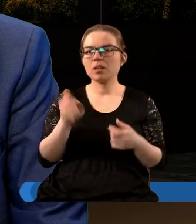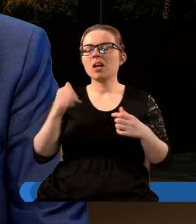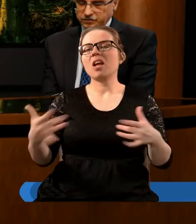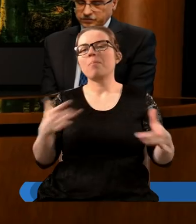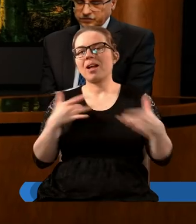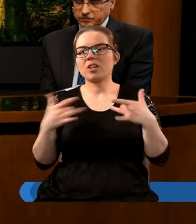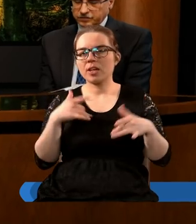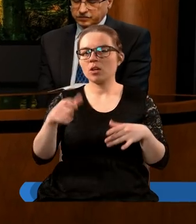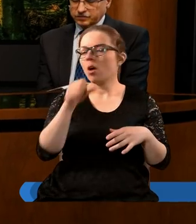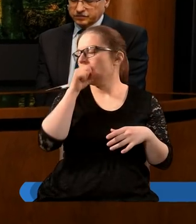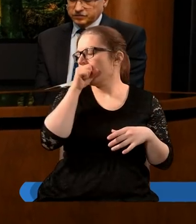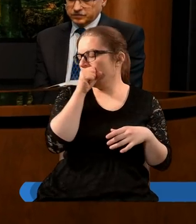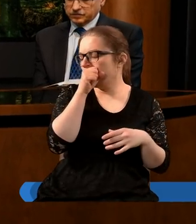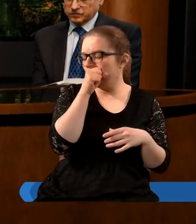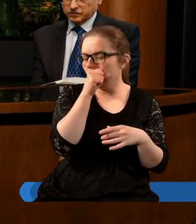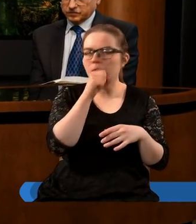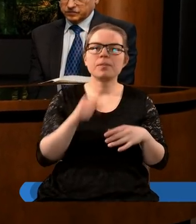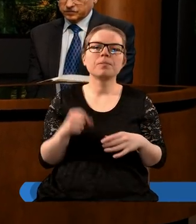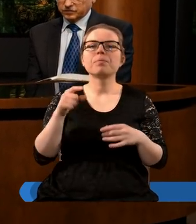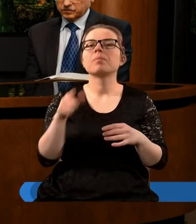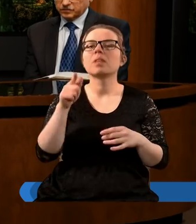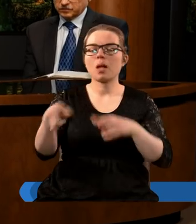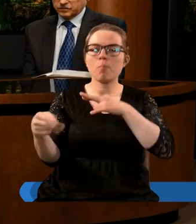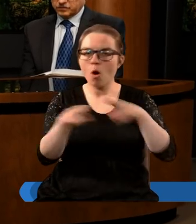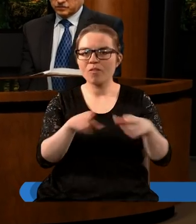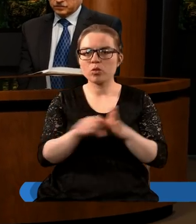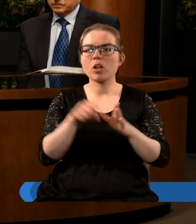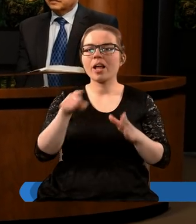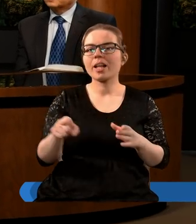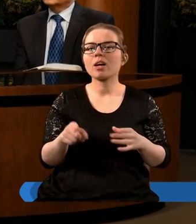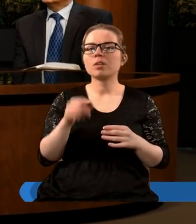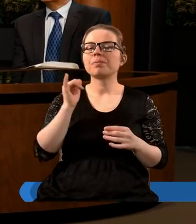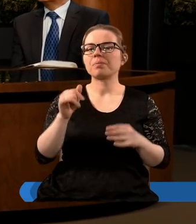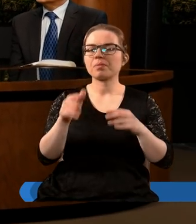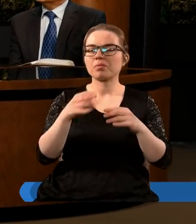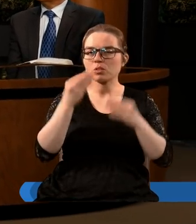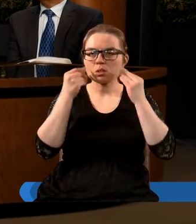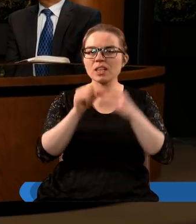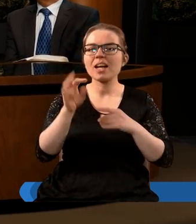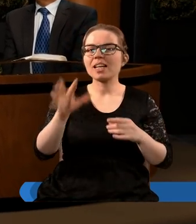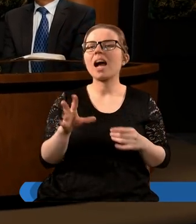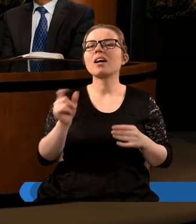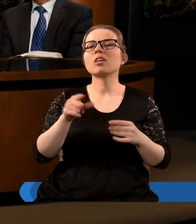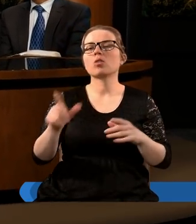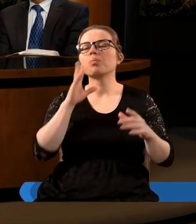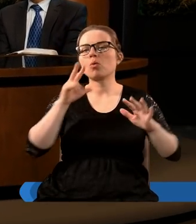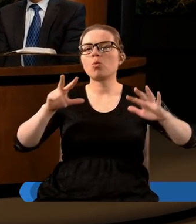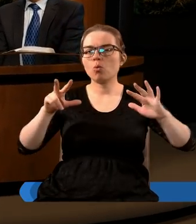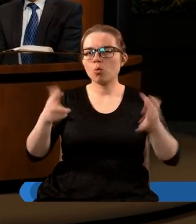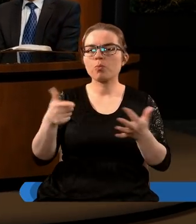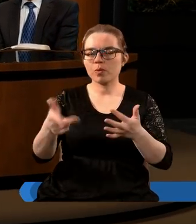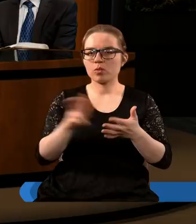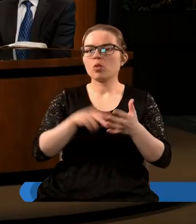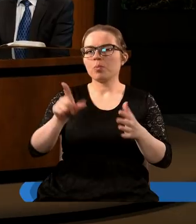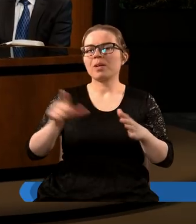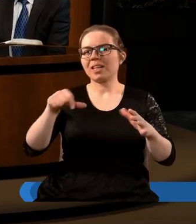męczenników jezusowych powrót do tego ale to to pocieszenie też jest takie że tak jak ten ósmy który był